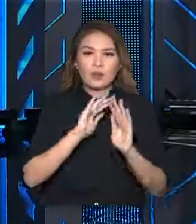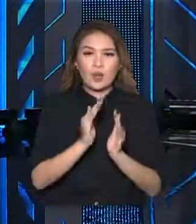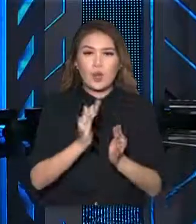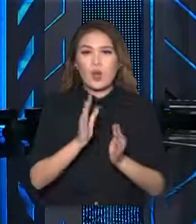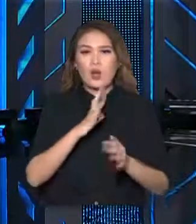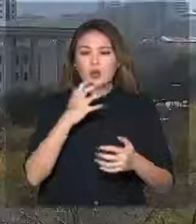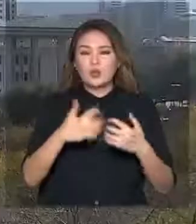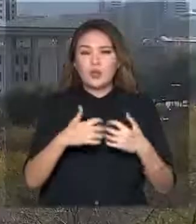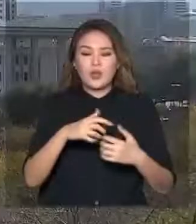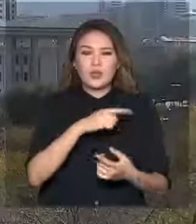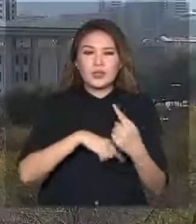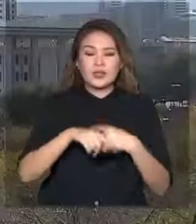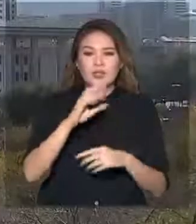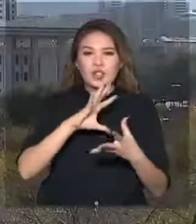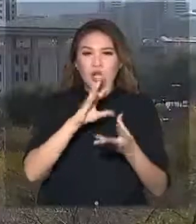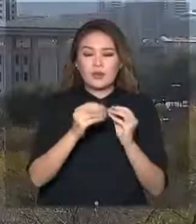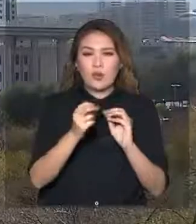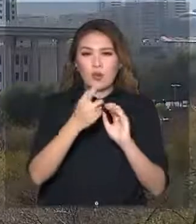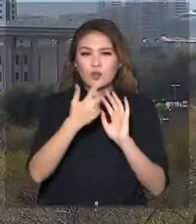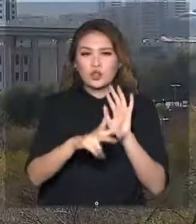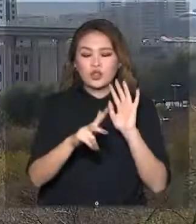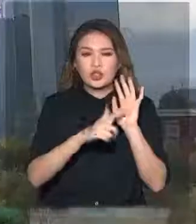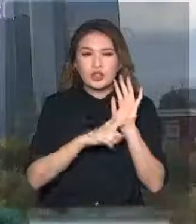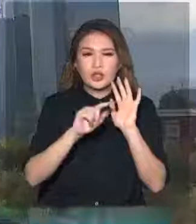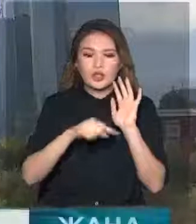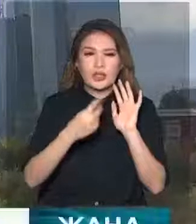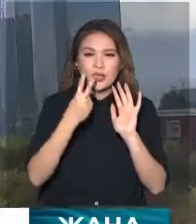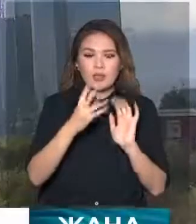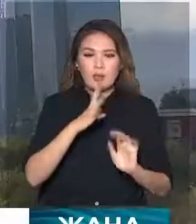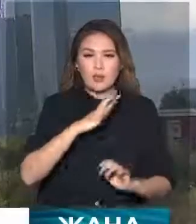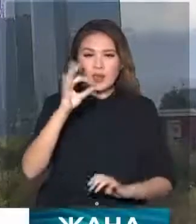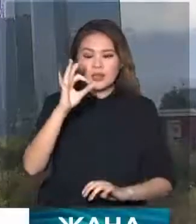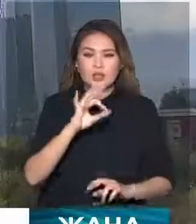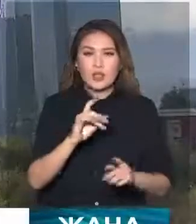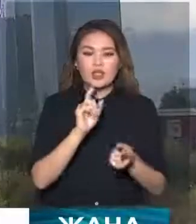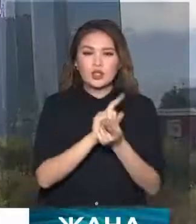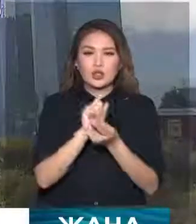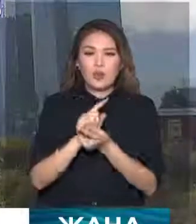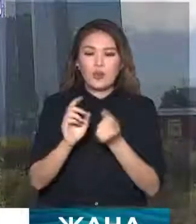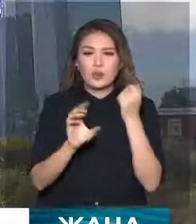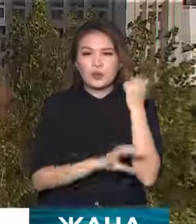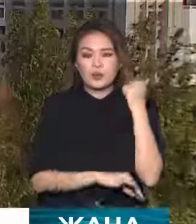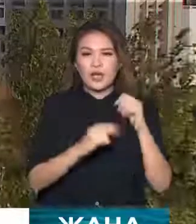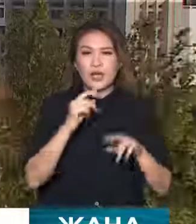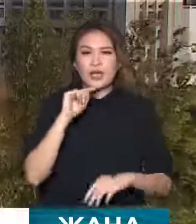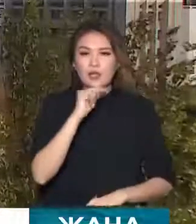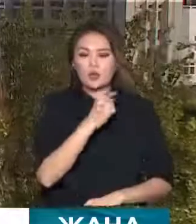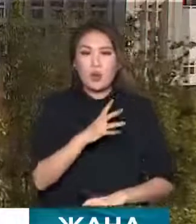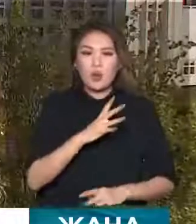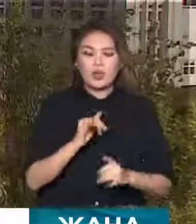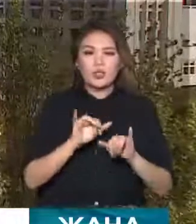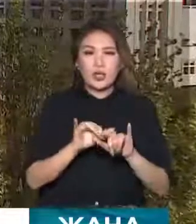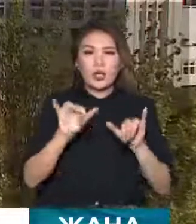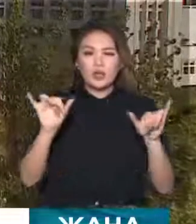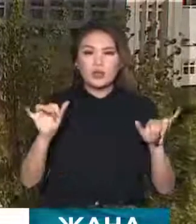субектлерінің жалп саны 37 бүтін онын 2 пайызға артықан. Кезесу соңда президент Қаланың экономикасын одан әрі